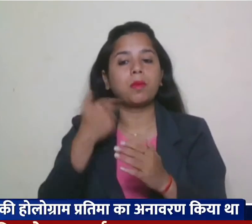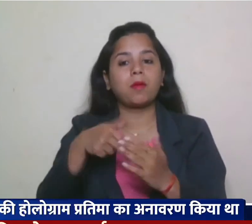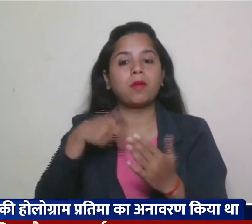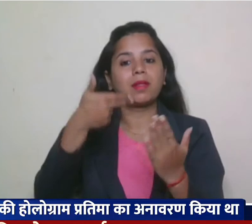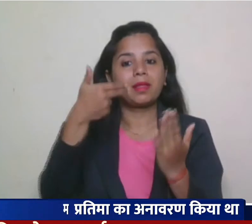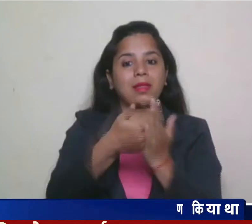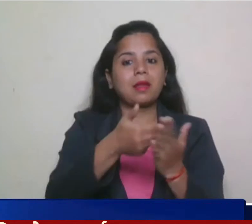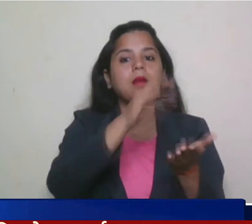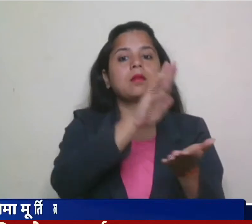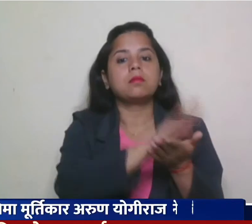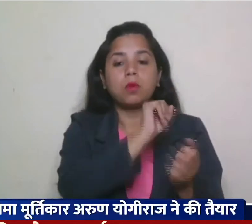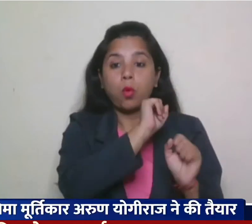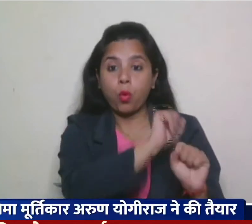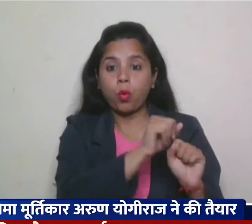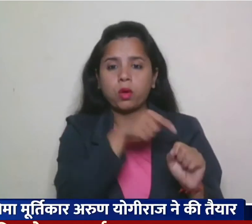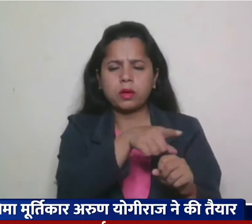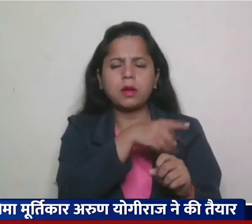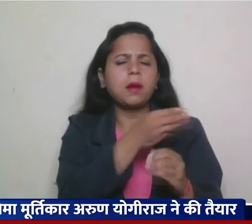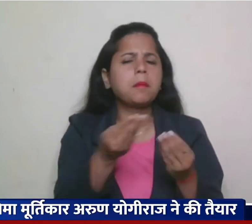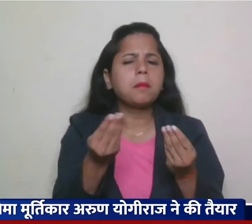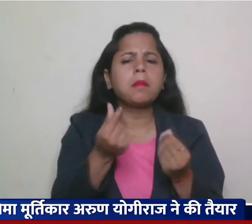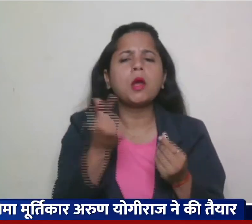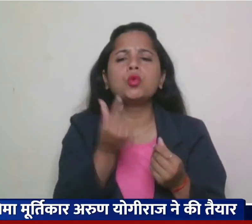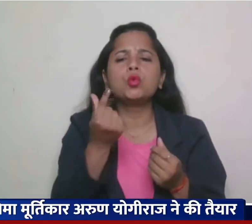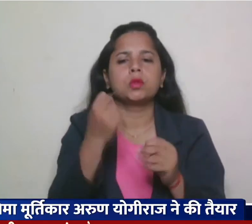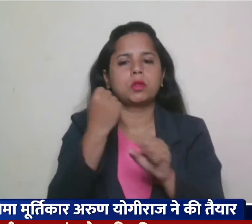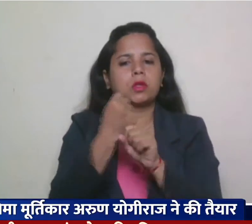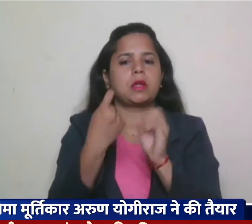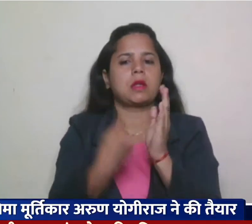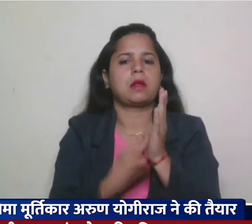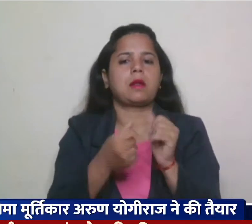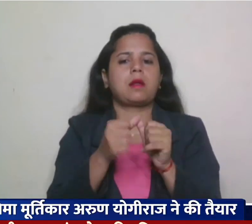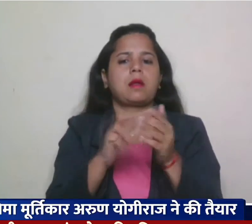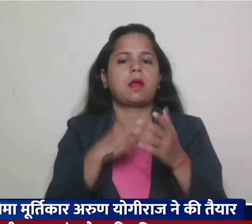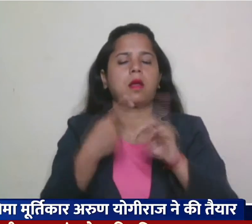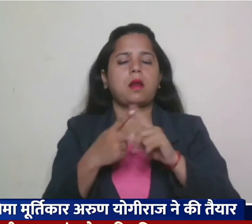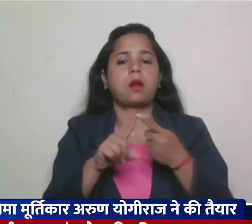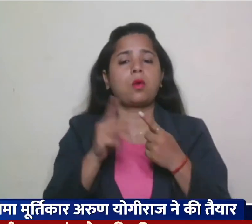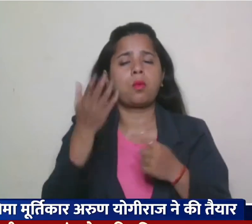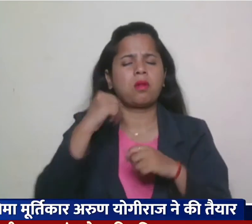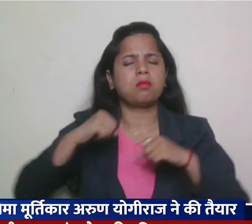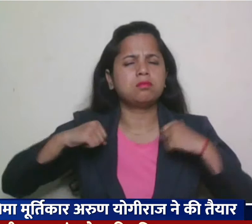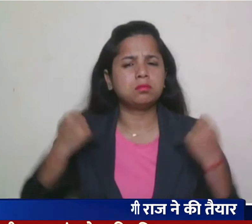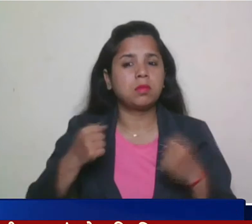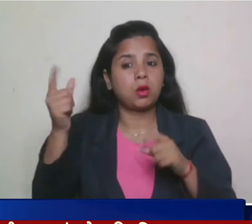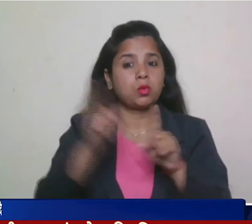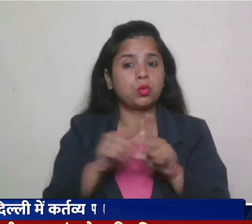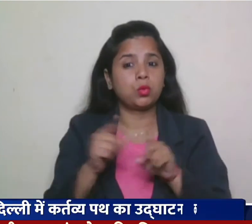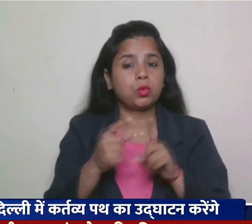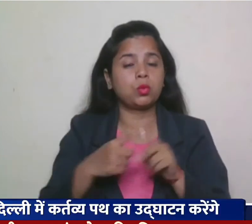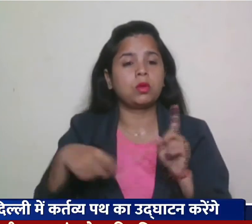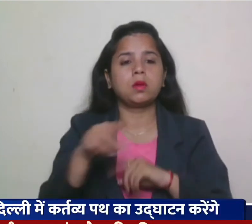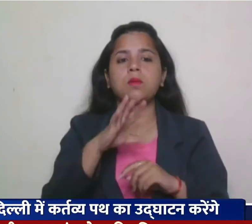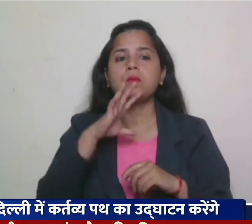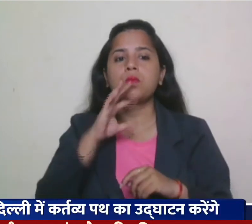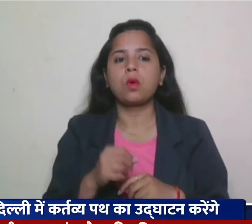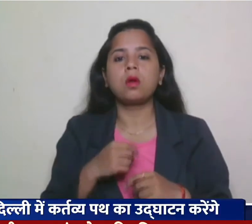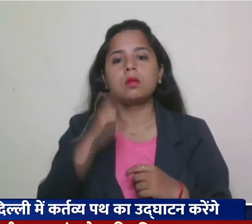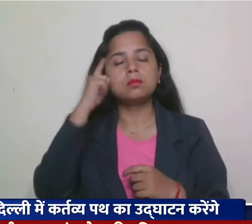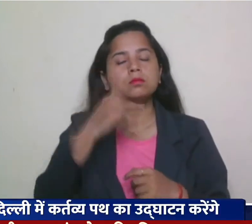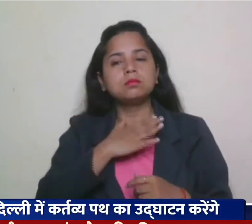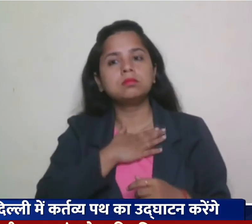नाइट से बनी ये प्रतिमा स्वातन्तुता संग्राम में नेताजी के अपार योगतान के लिए सच्ची श्रधाजली है